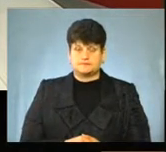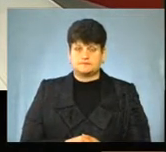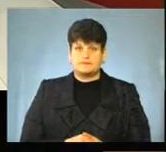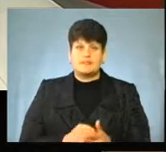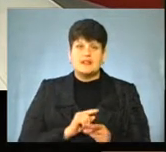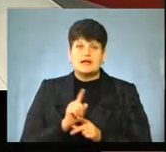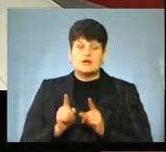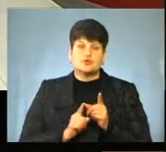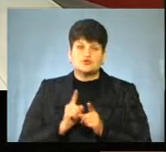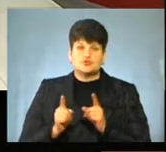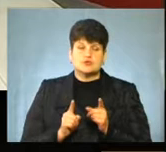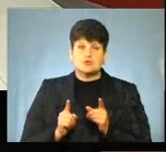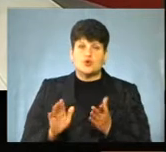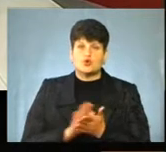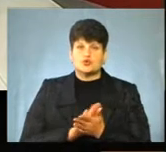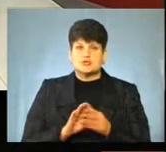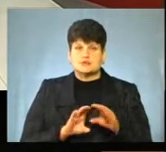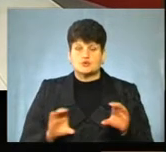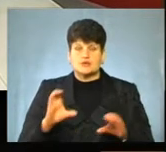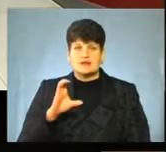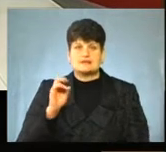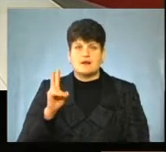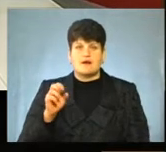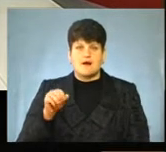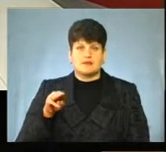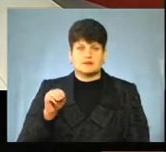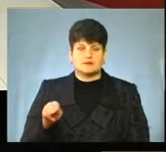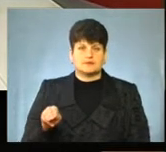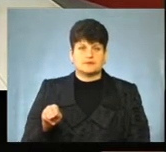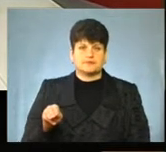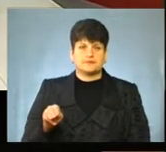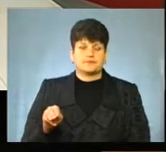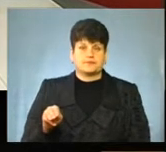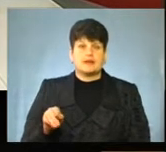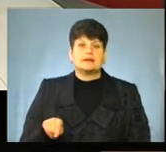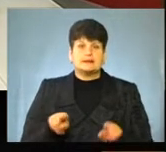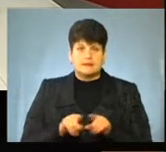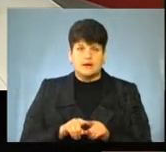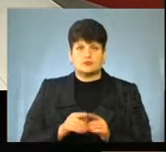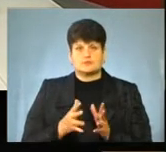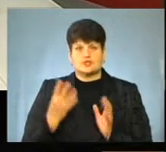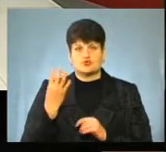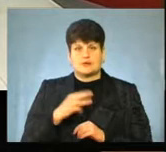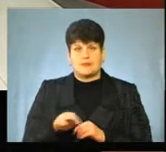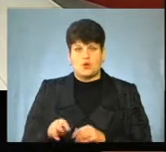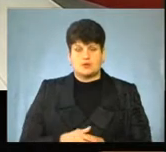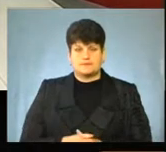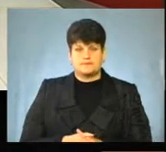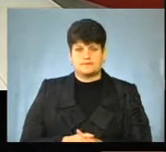Реконструкція очисних біологічних споруд в місті Скалацька об'єдна територіальна громада – також понад 4 мільйони.